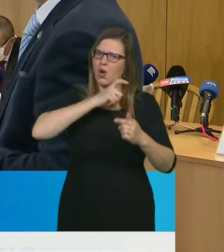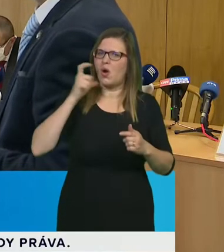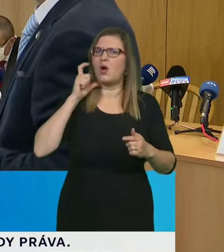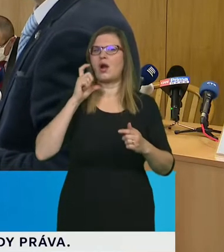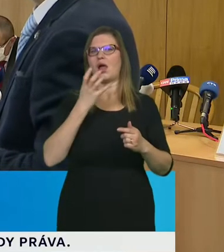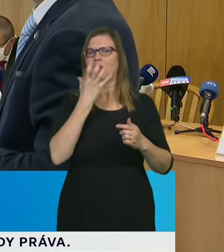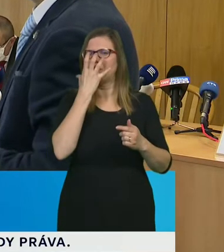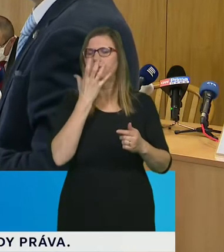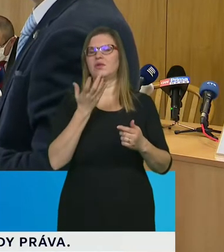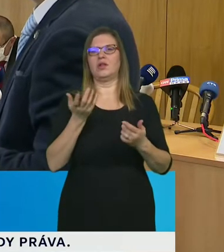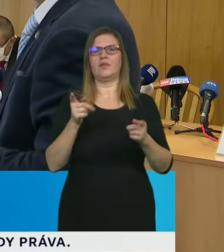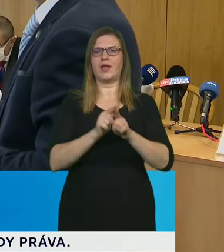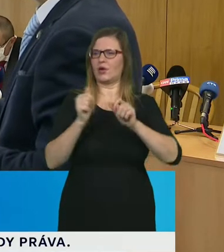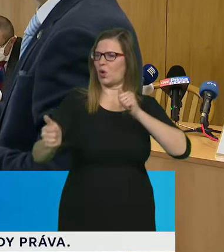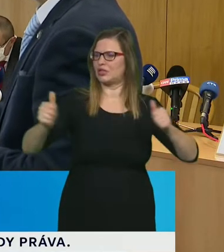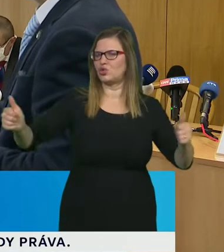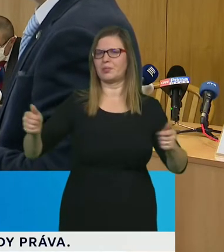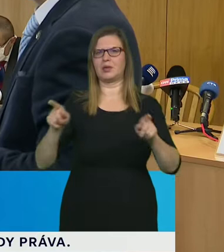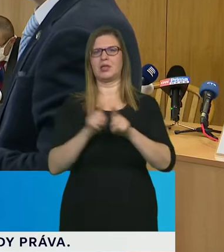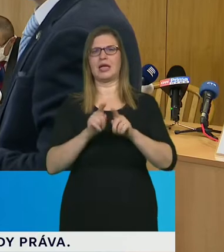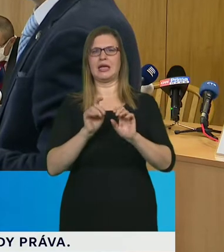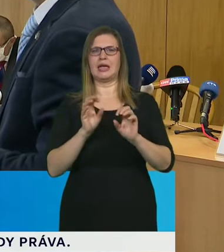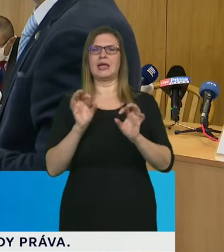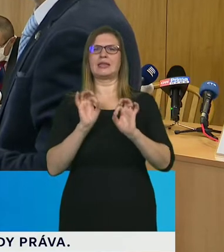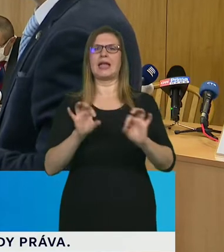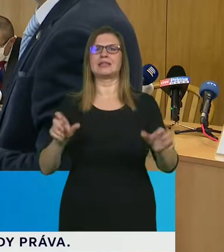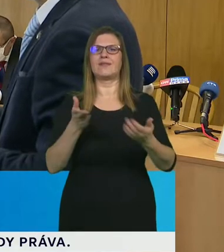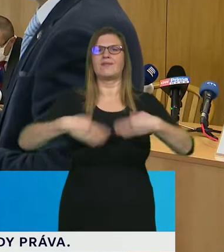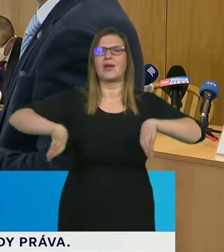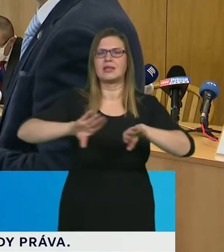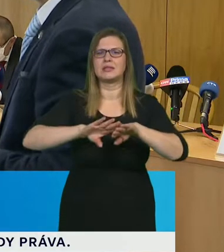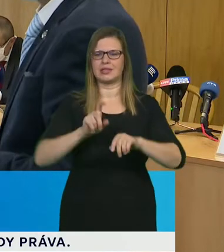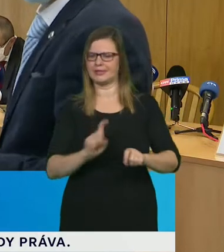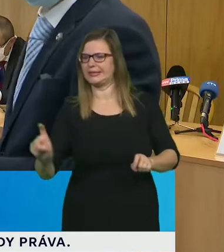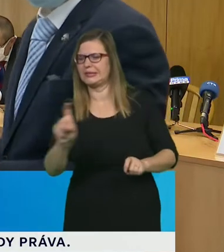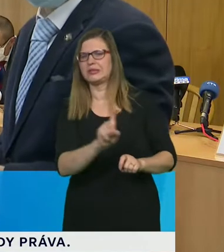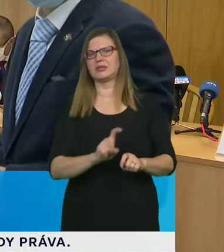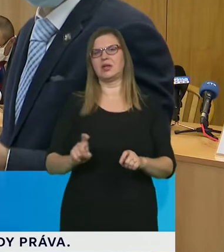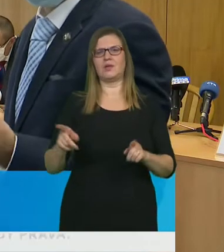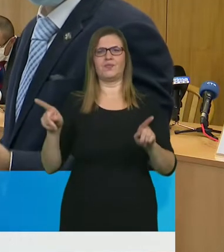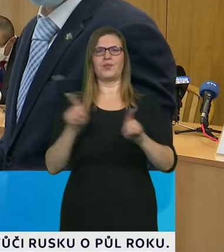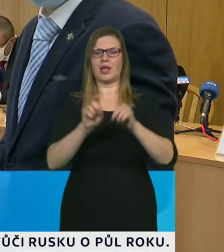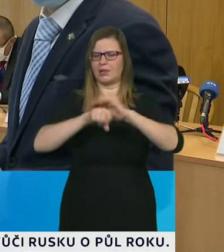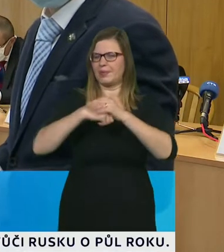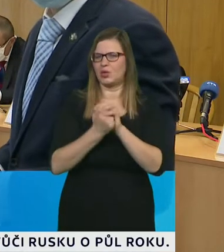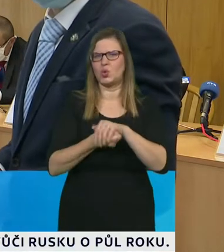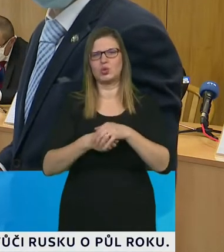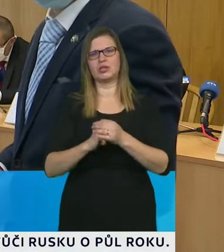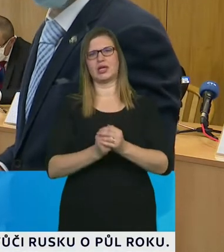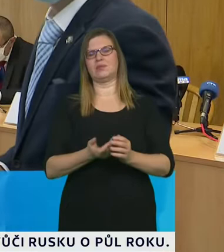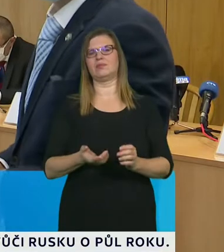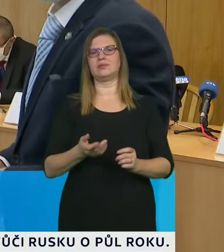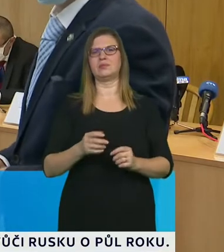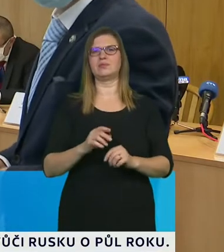rozestupy, časté větrání, hygiena rukou a, a to je zásadní, stejně jako v tom předchozím,